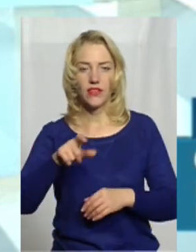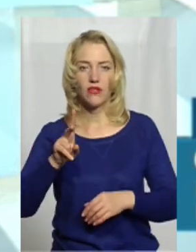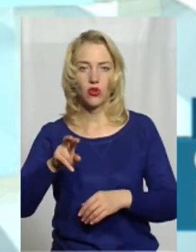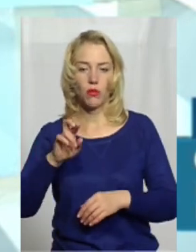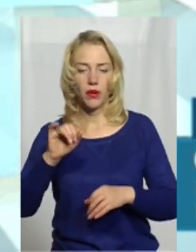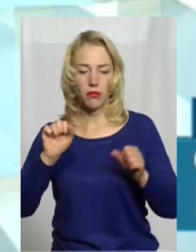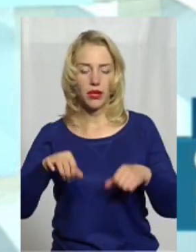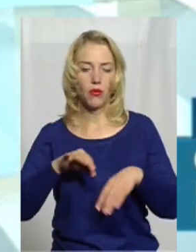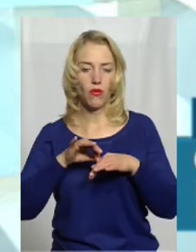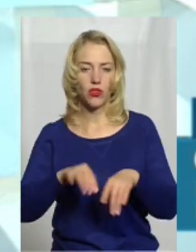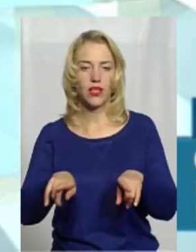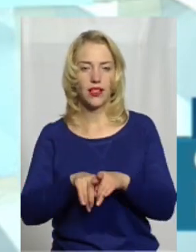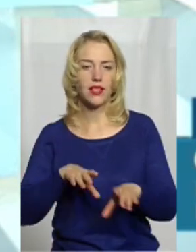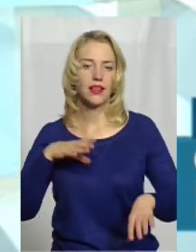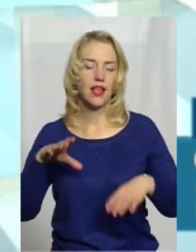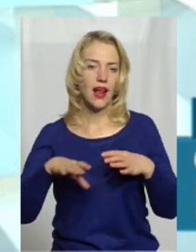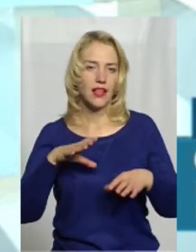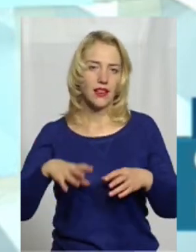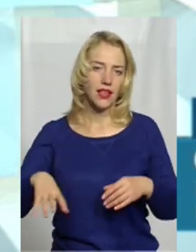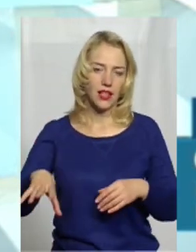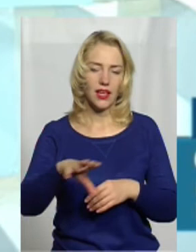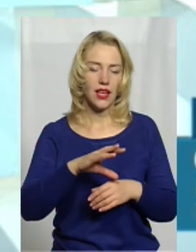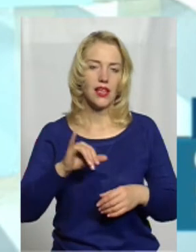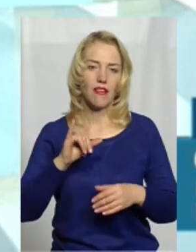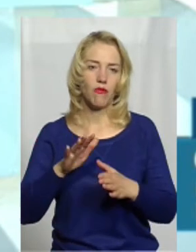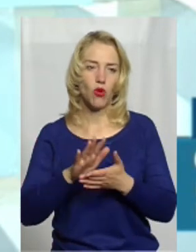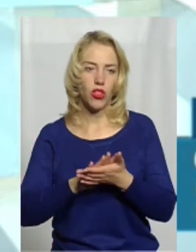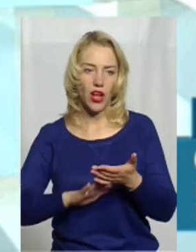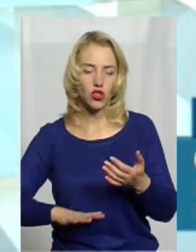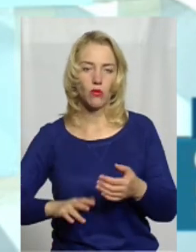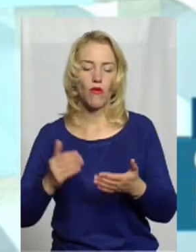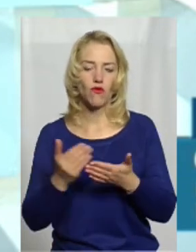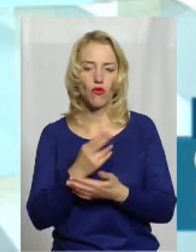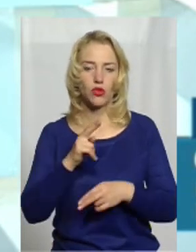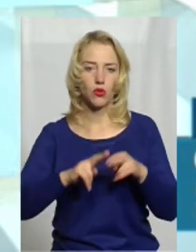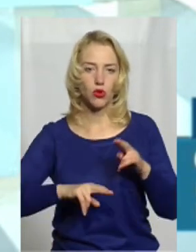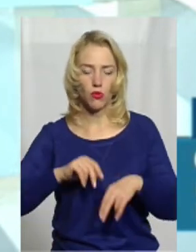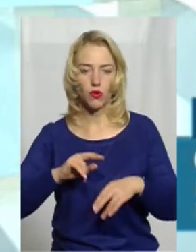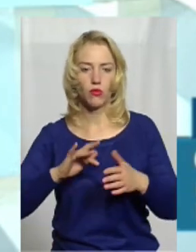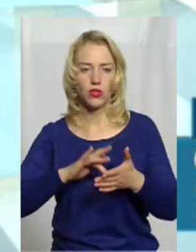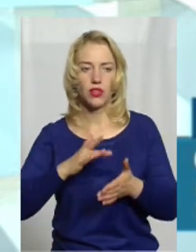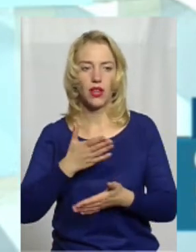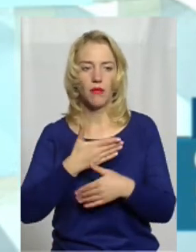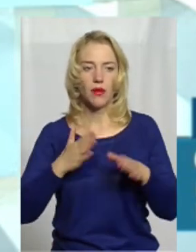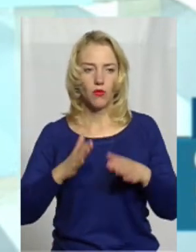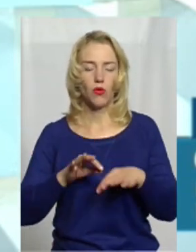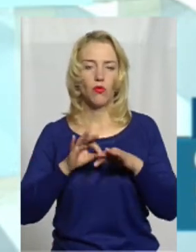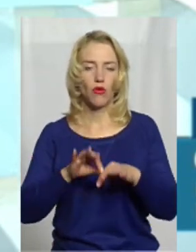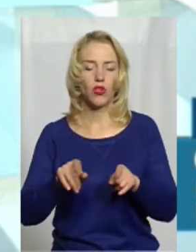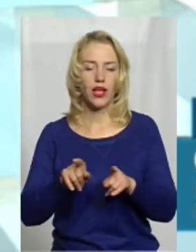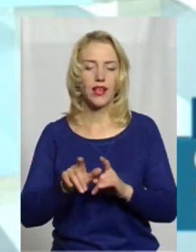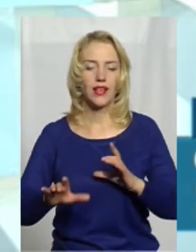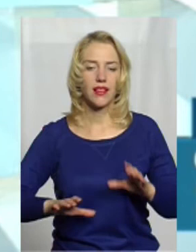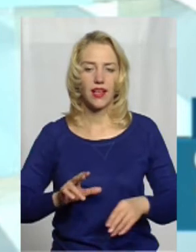проводити такі тренінги. І визначили, що в подальшому, в новозбудованому центрі ми будемо проводити такі тренінги на постійній